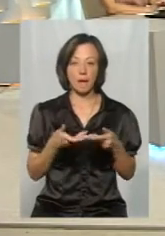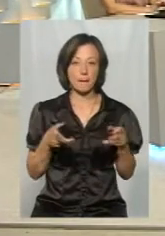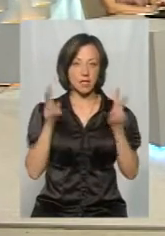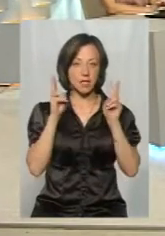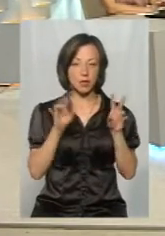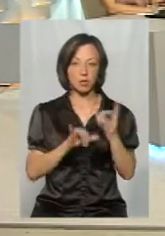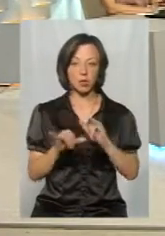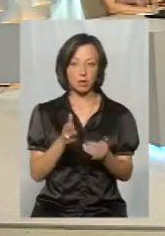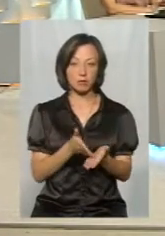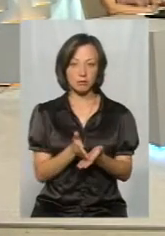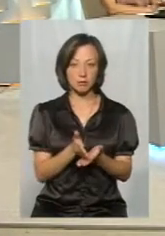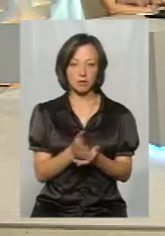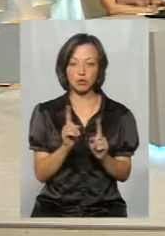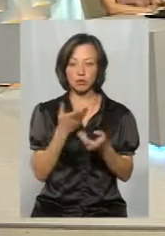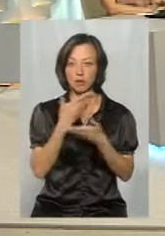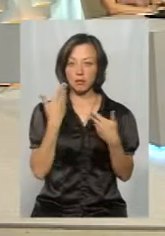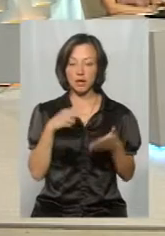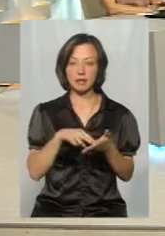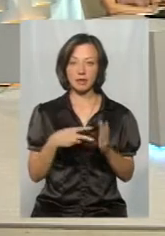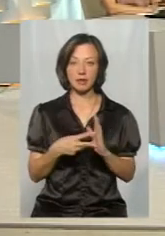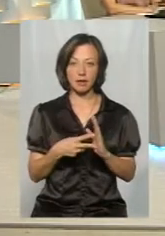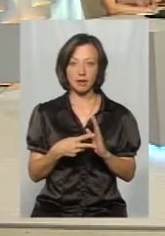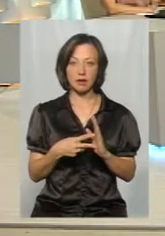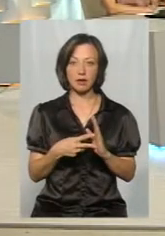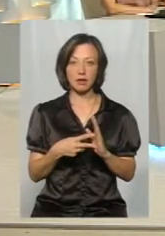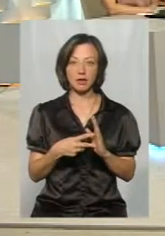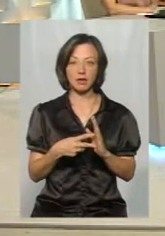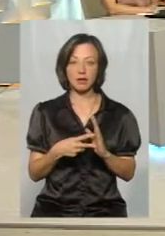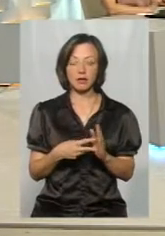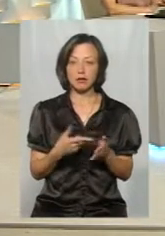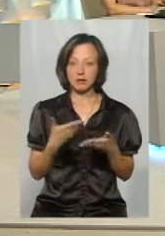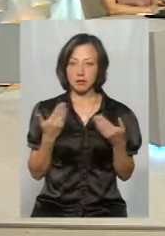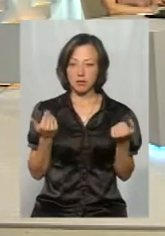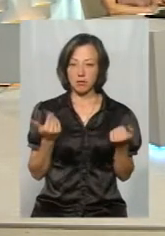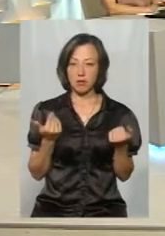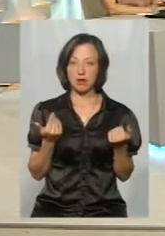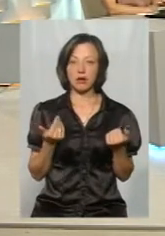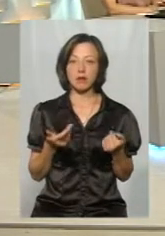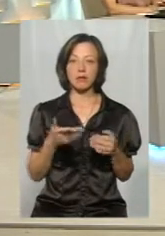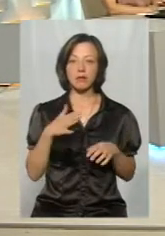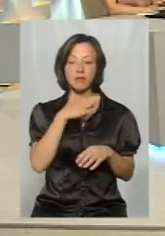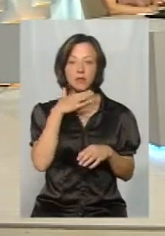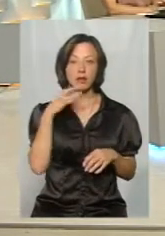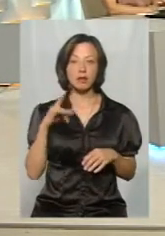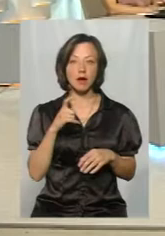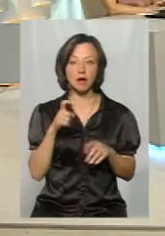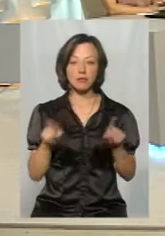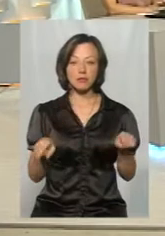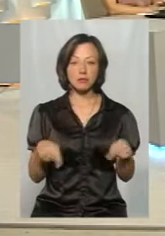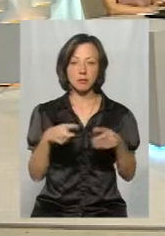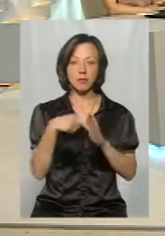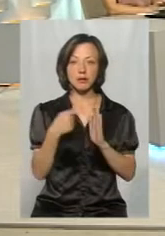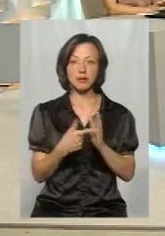знаємо, куди ми йдемо ще, тому що немає стратегії, так? Немає, ми неодноразово на комісії піднімали питання, скільки